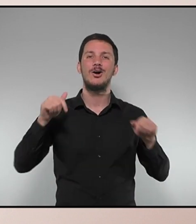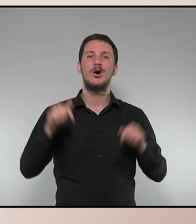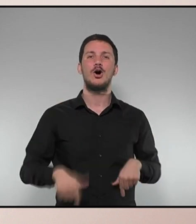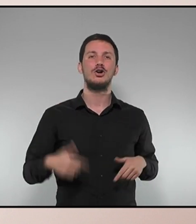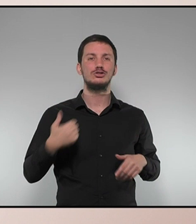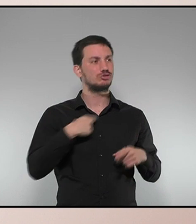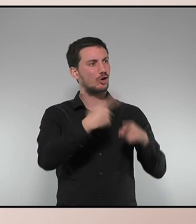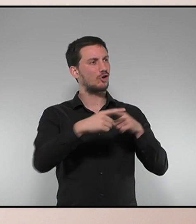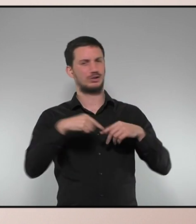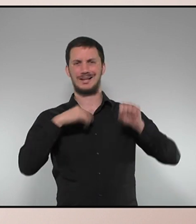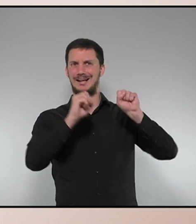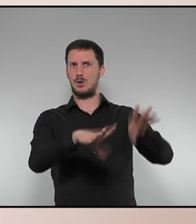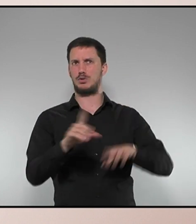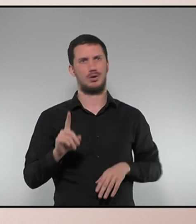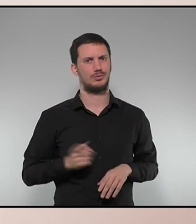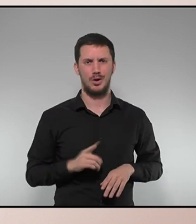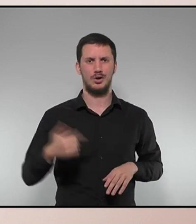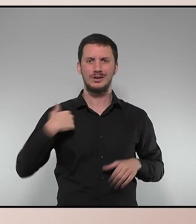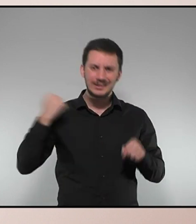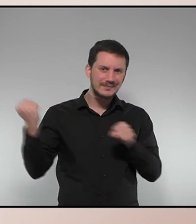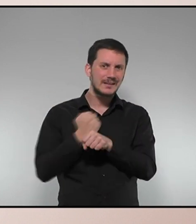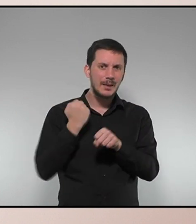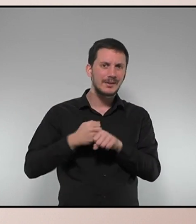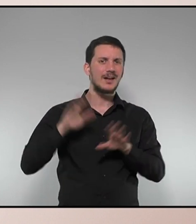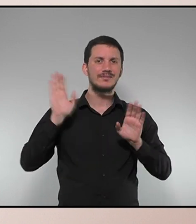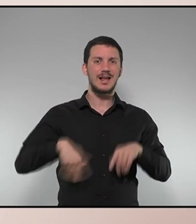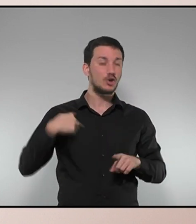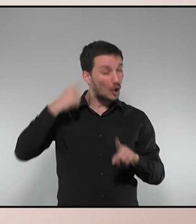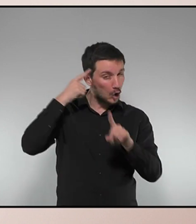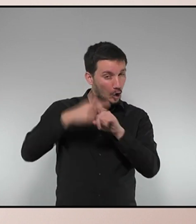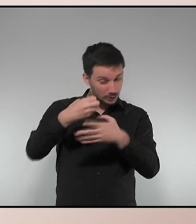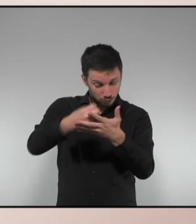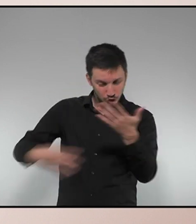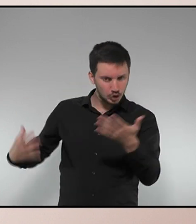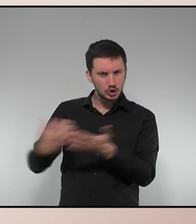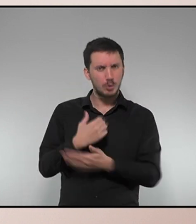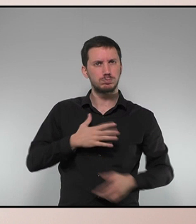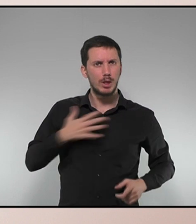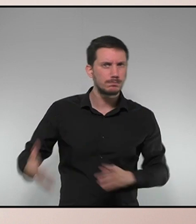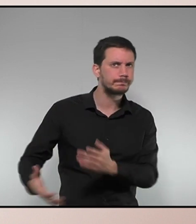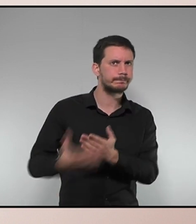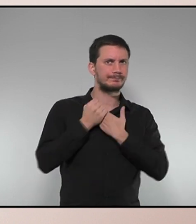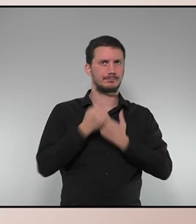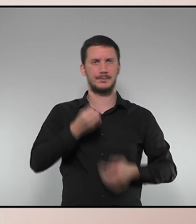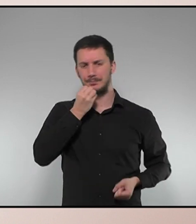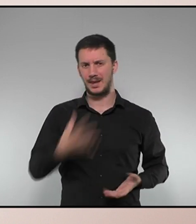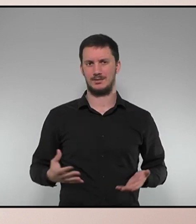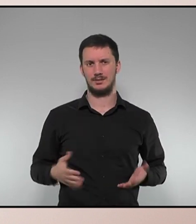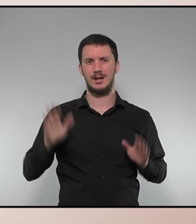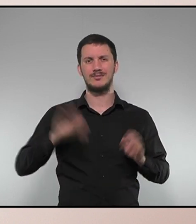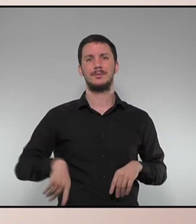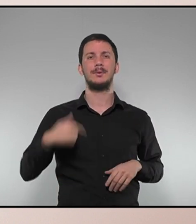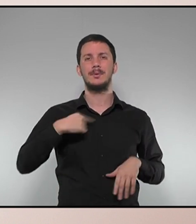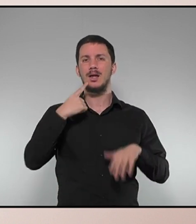renuncia a res, sinó que treballem per aconseguir tots els nostres objectius. Vostè fer referència a les vagues que s'han